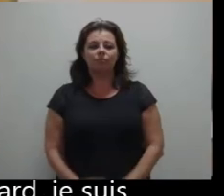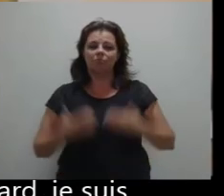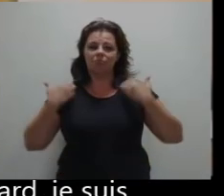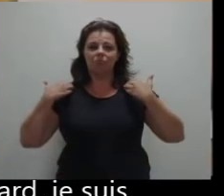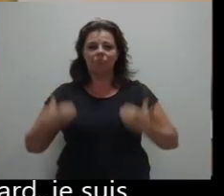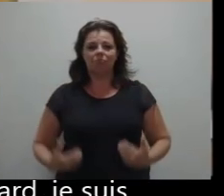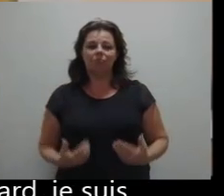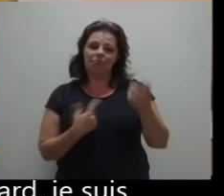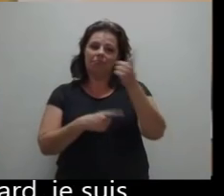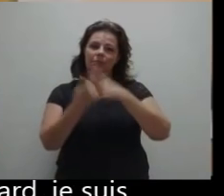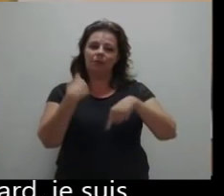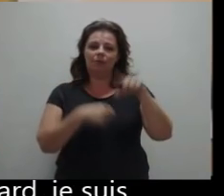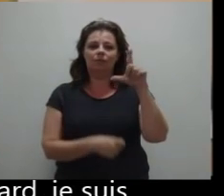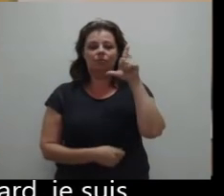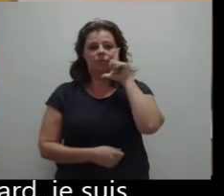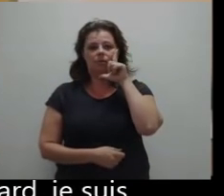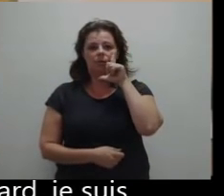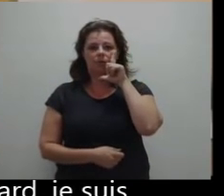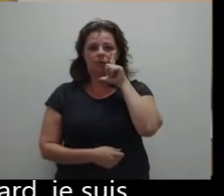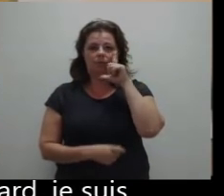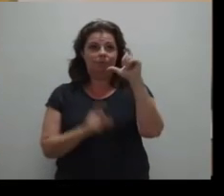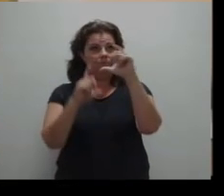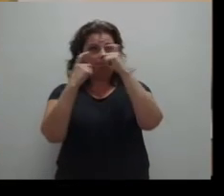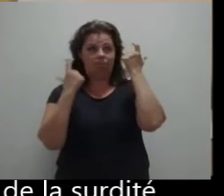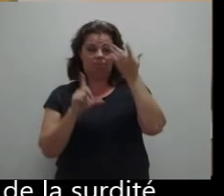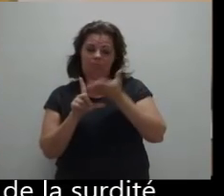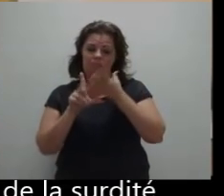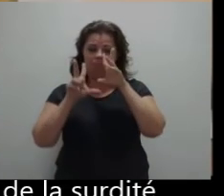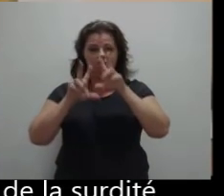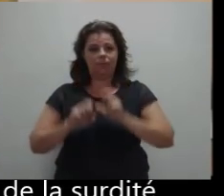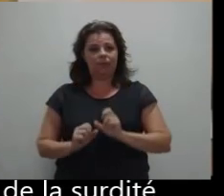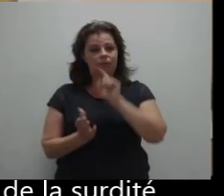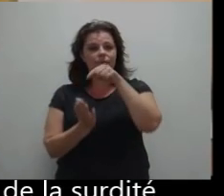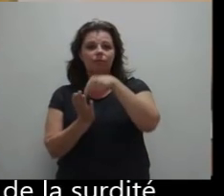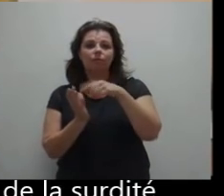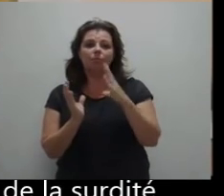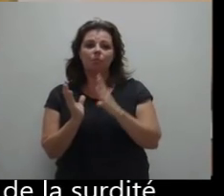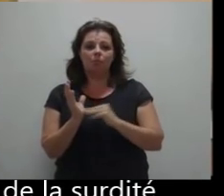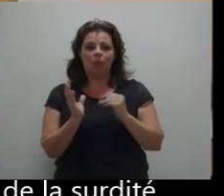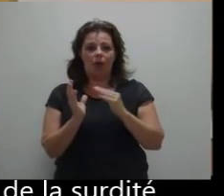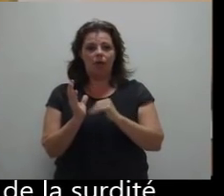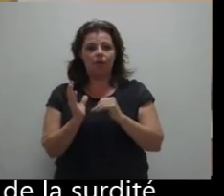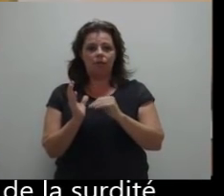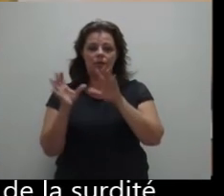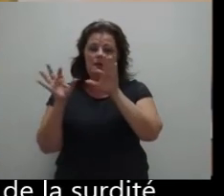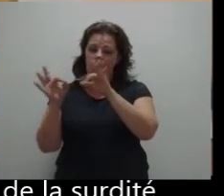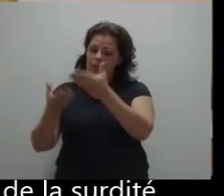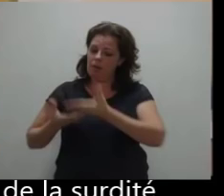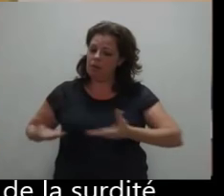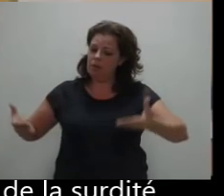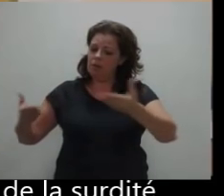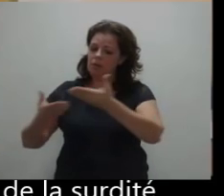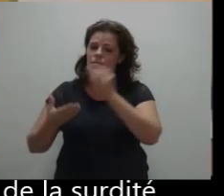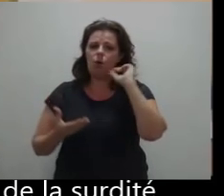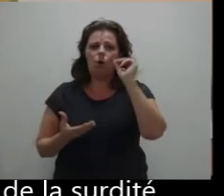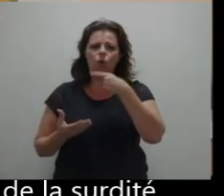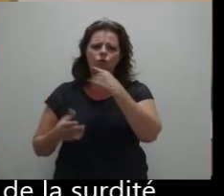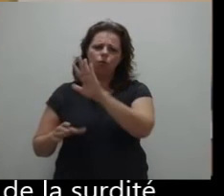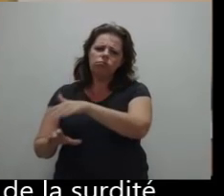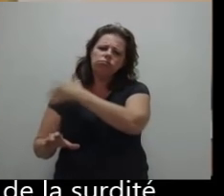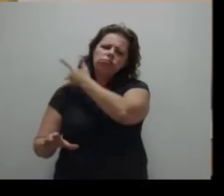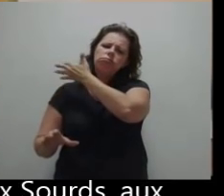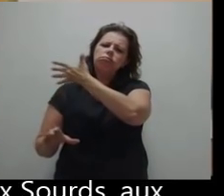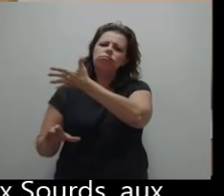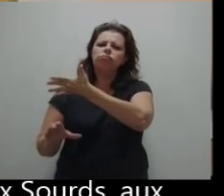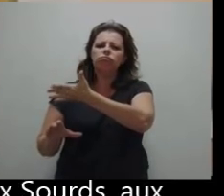Je m'appelle André Ménard, je suis psychanalyste à Marseille et j'ai rencontré le domaine de la surdité depuis très